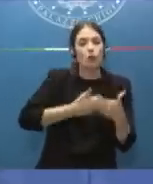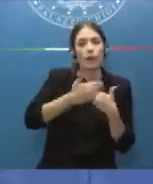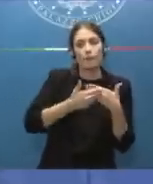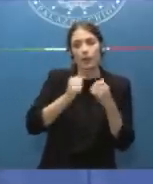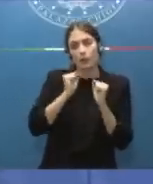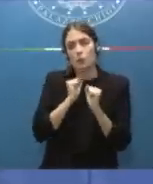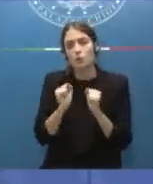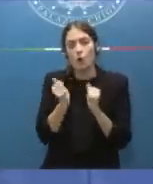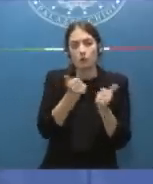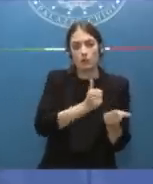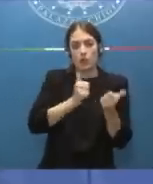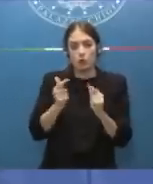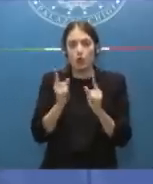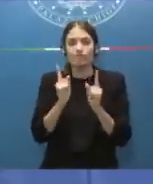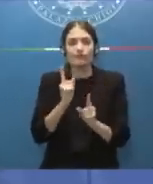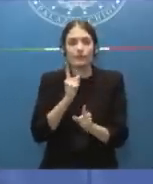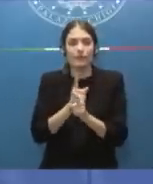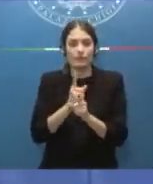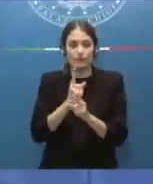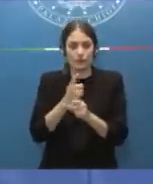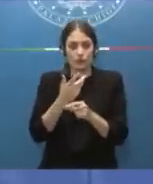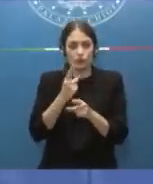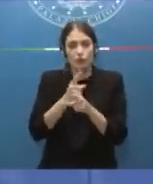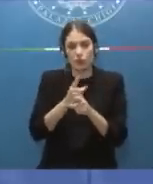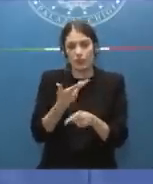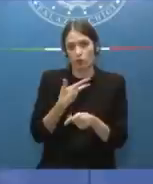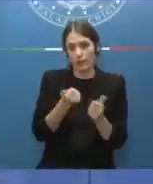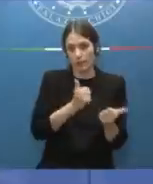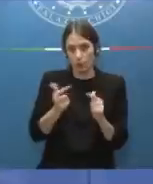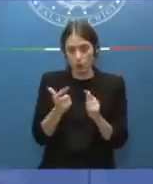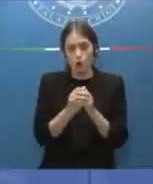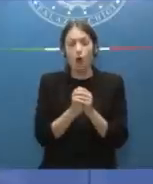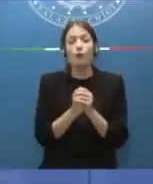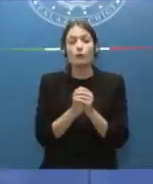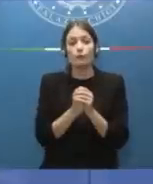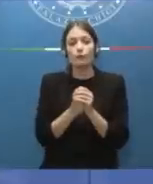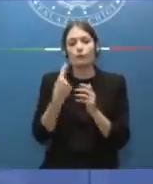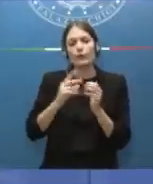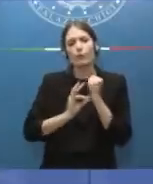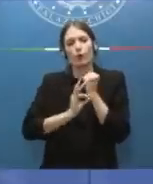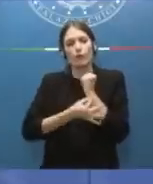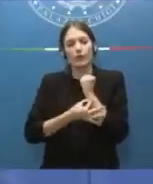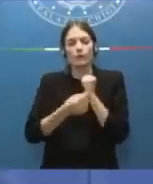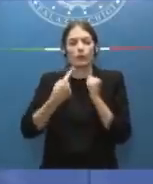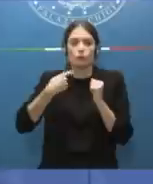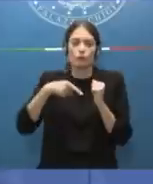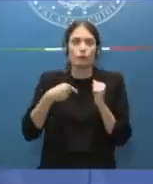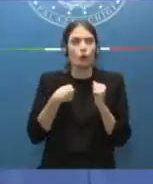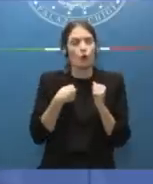necessari da questo punto di vista. Quindi questo è un provvedimento ovviamente nel quale io sono